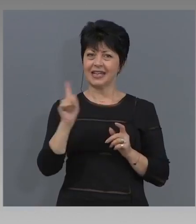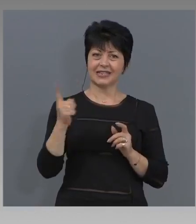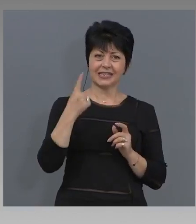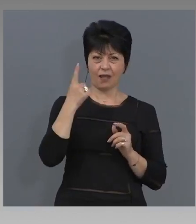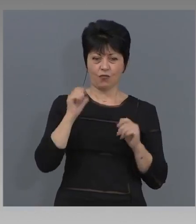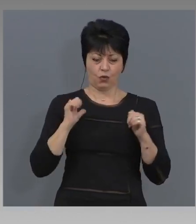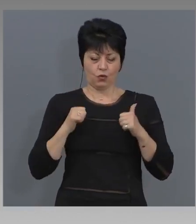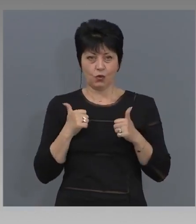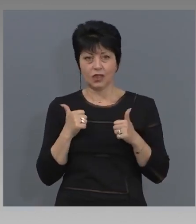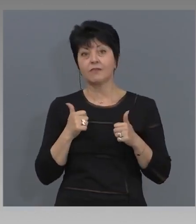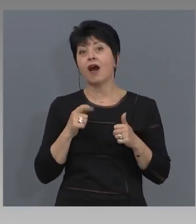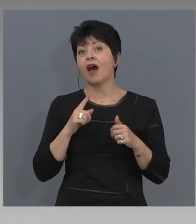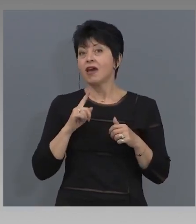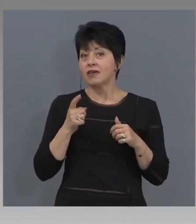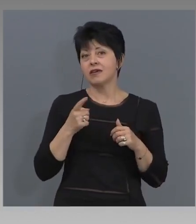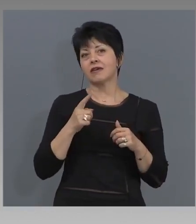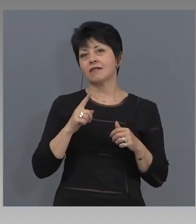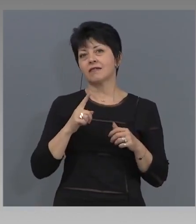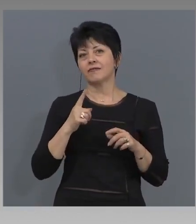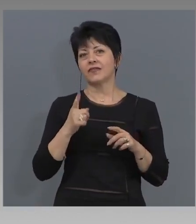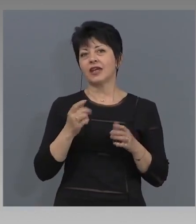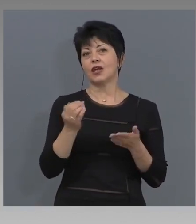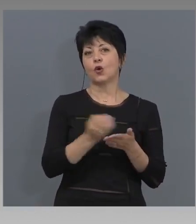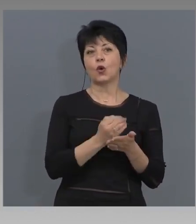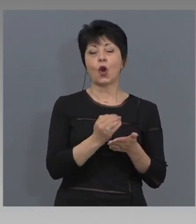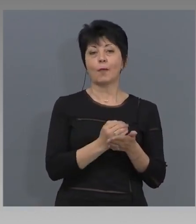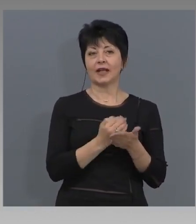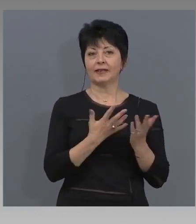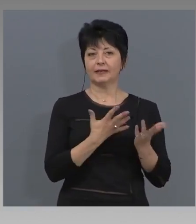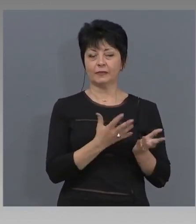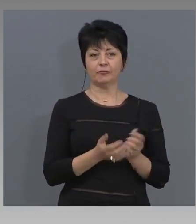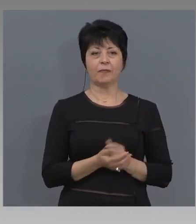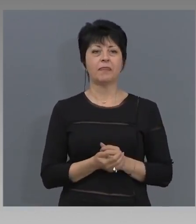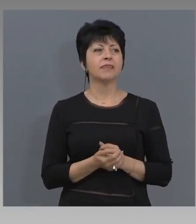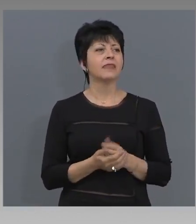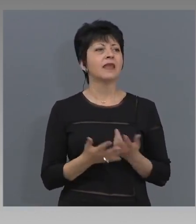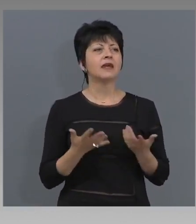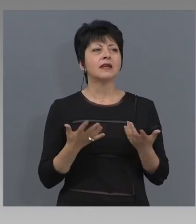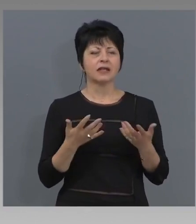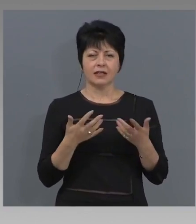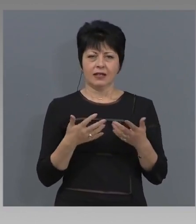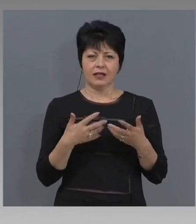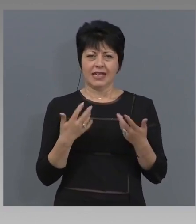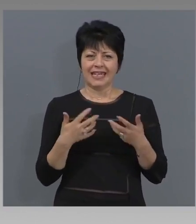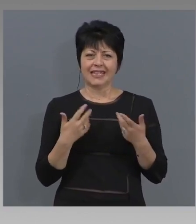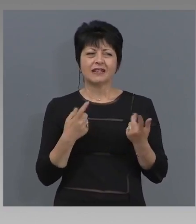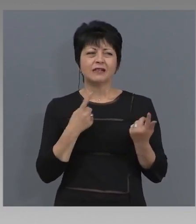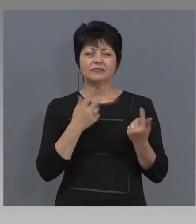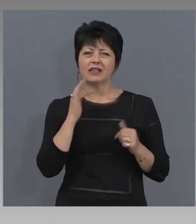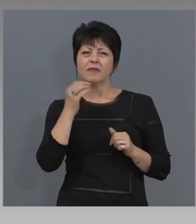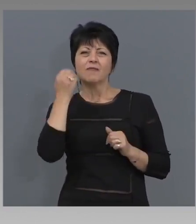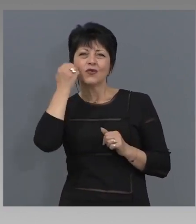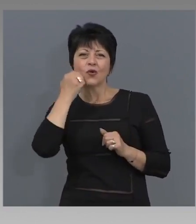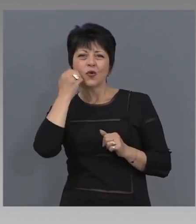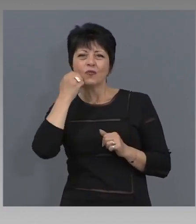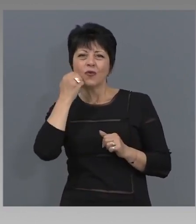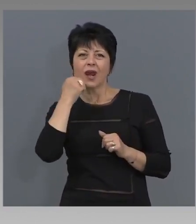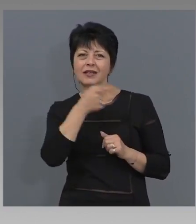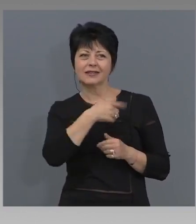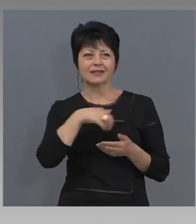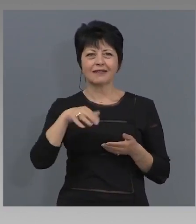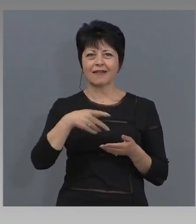економика. Благодаря. Ако позволите, БНТ Зоя Вели, но искам да сме така много полезни на потребителите.